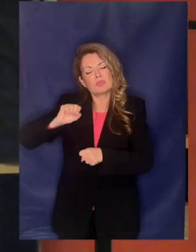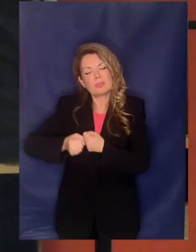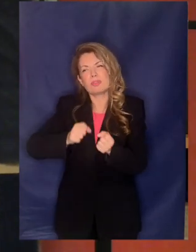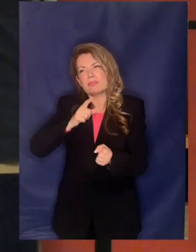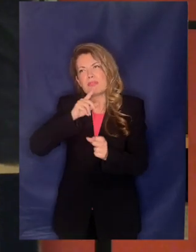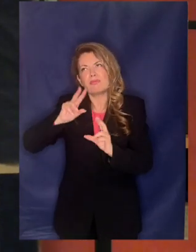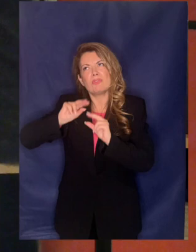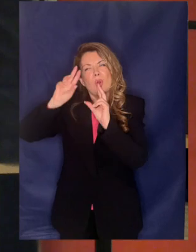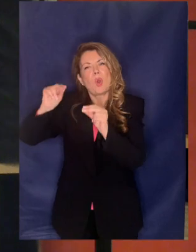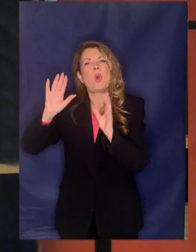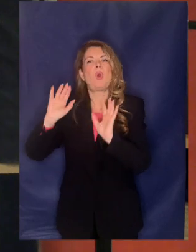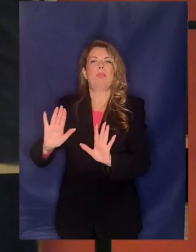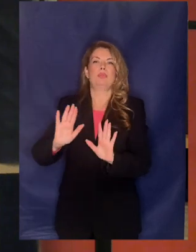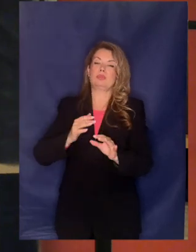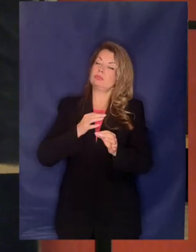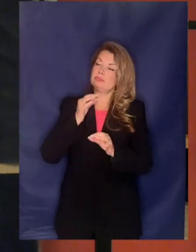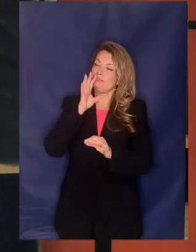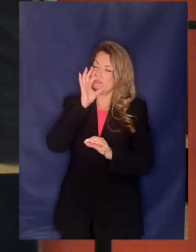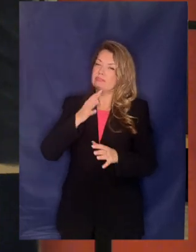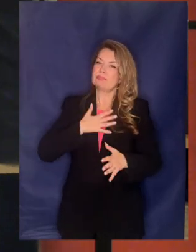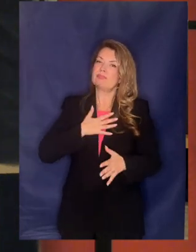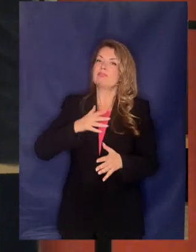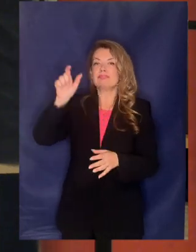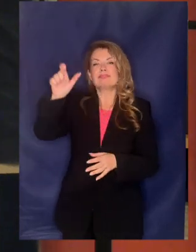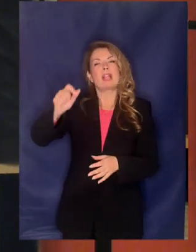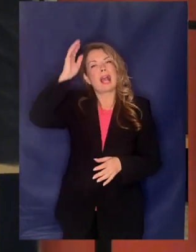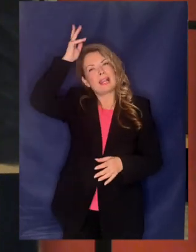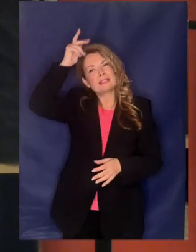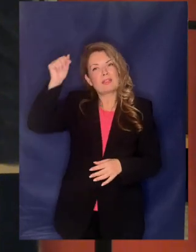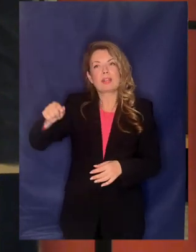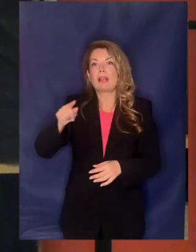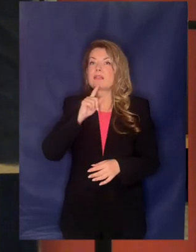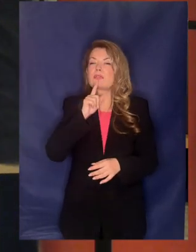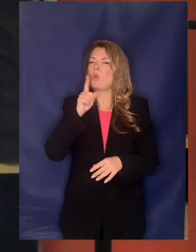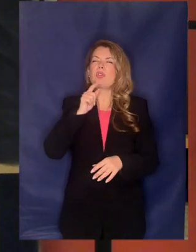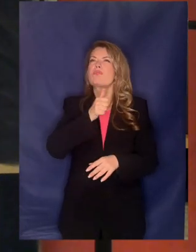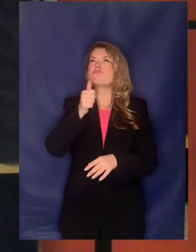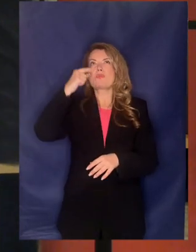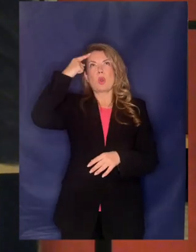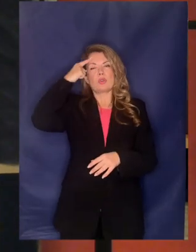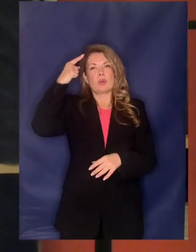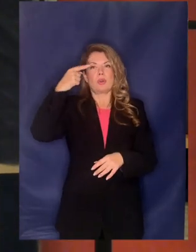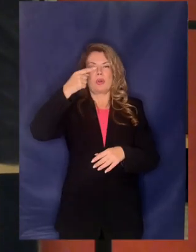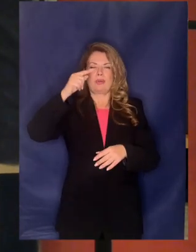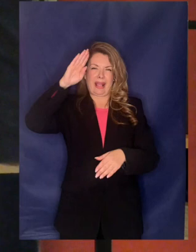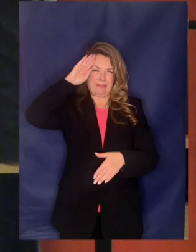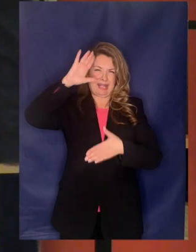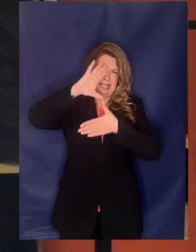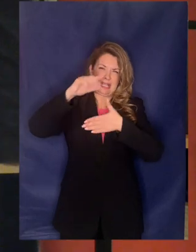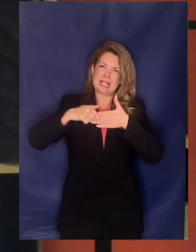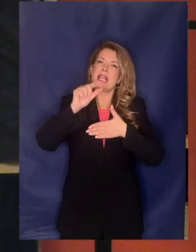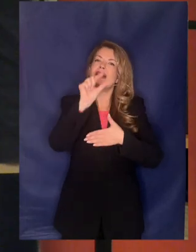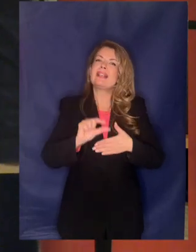πω αγαπητέ Αλεξανδράκη ότι δεν ήταν η χιλή μόνο του Πίνοσέτ ήταν και η Θάτσερ